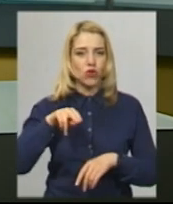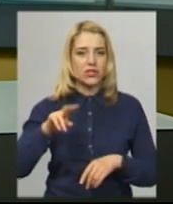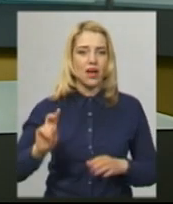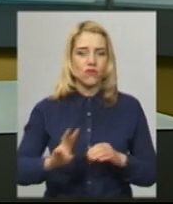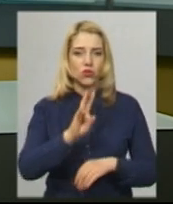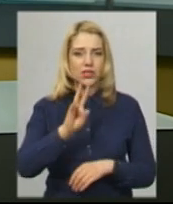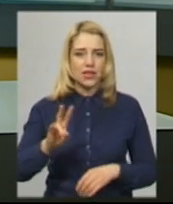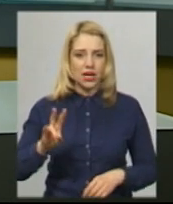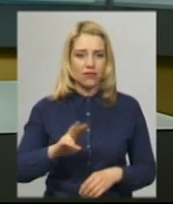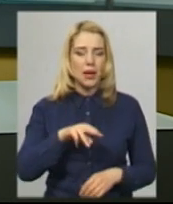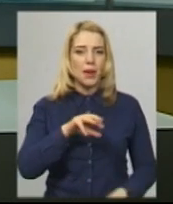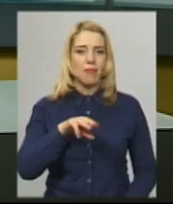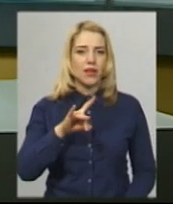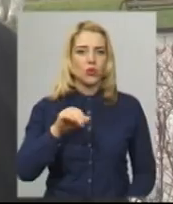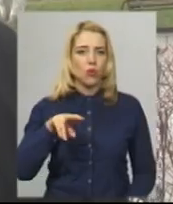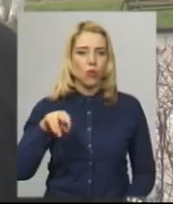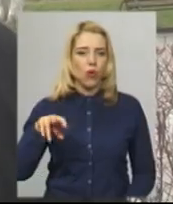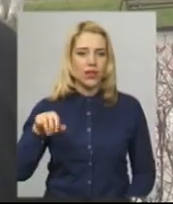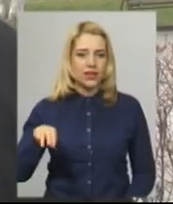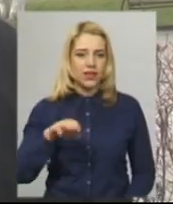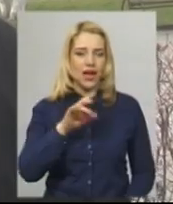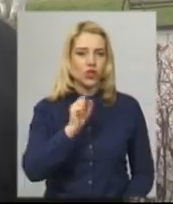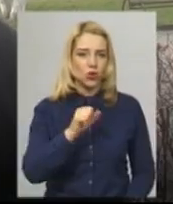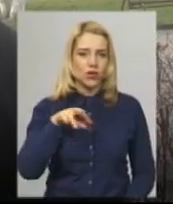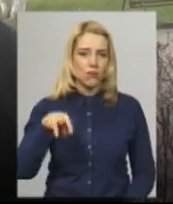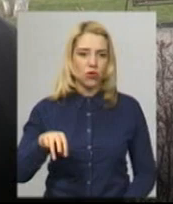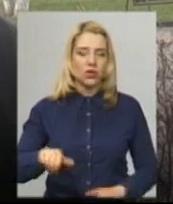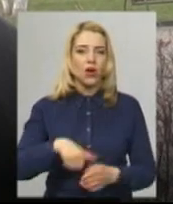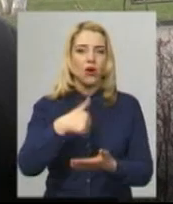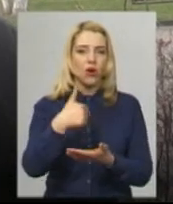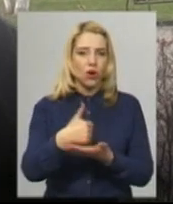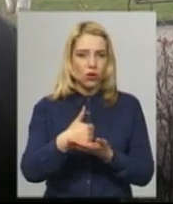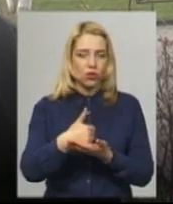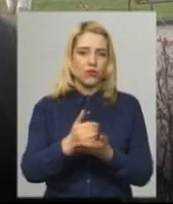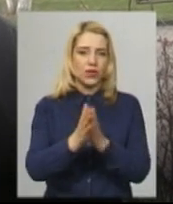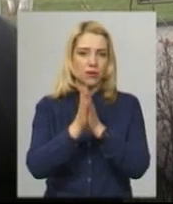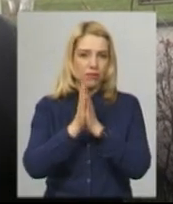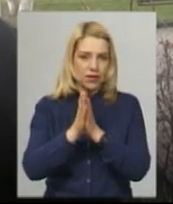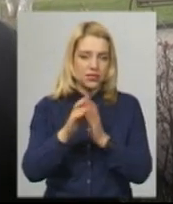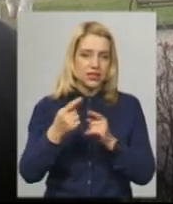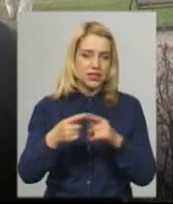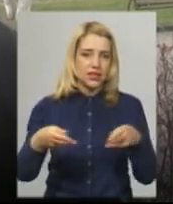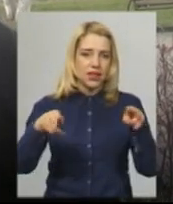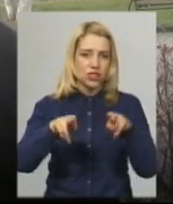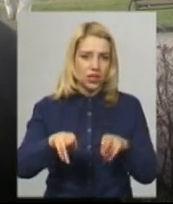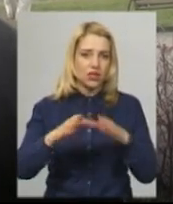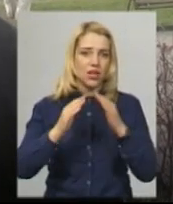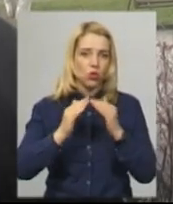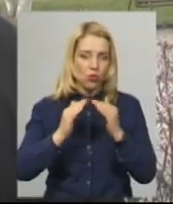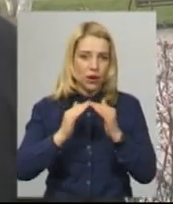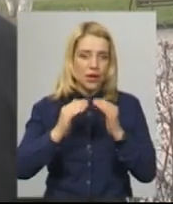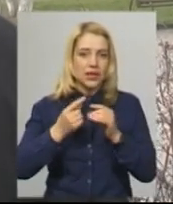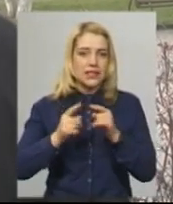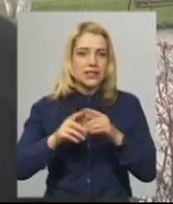митрополит Антоній Махота. Головний меседж – залишайтесь вдома. Залишайтесь вдома.